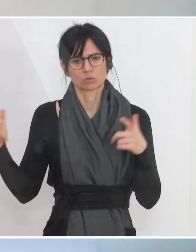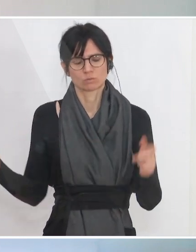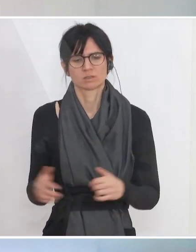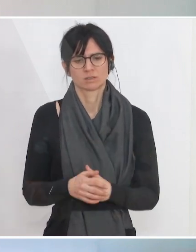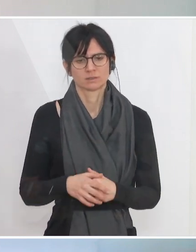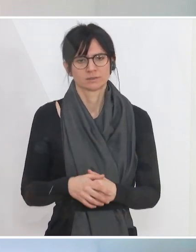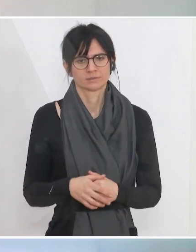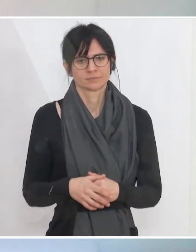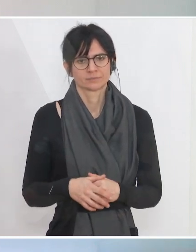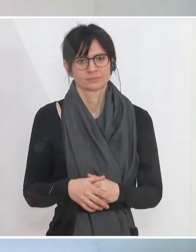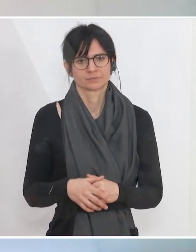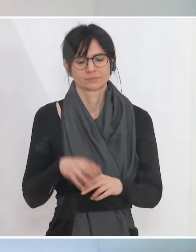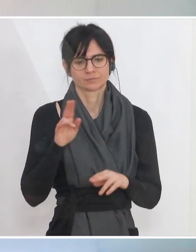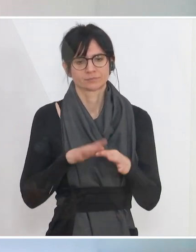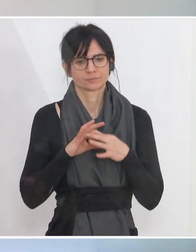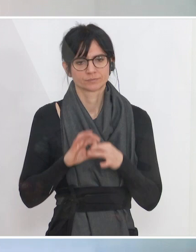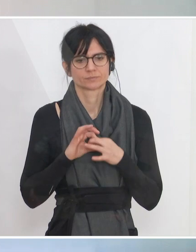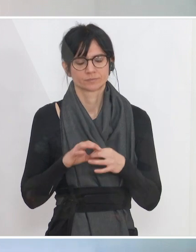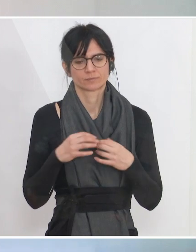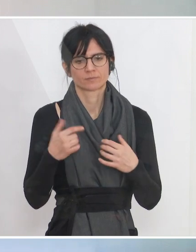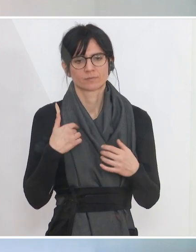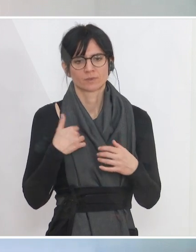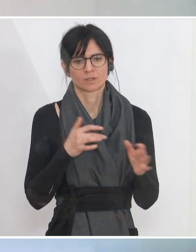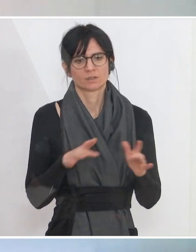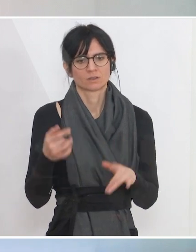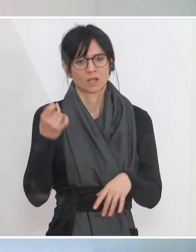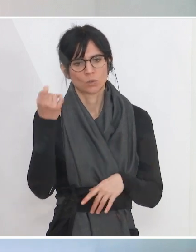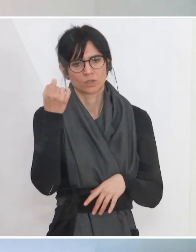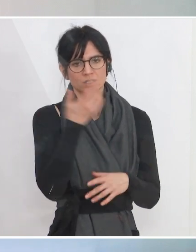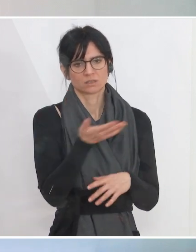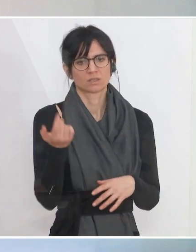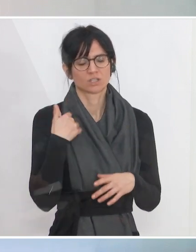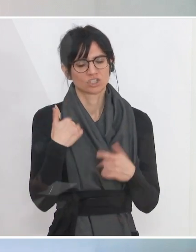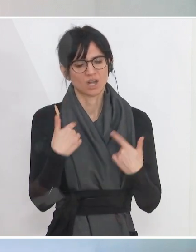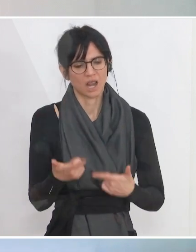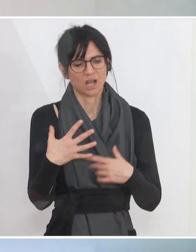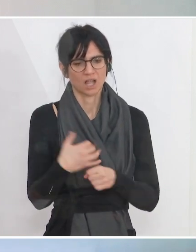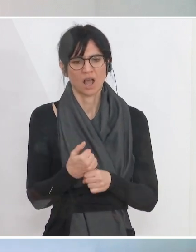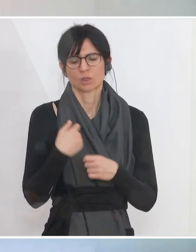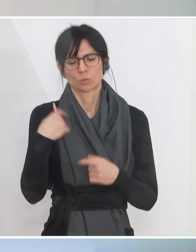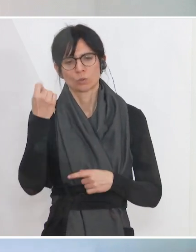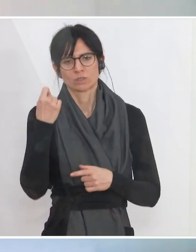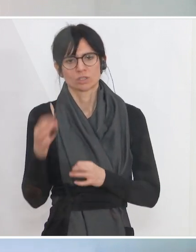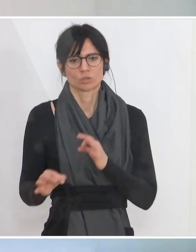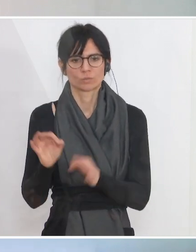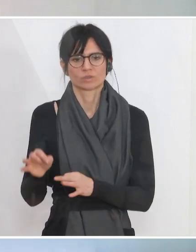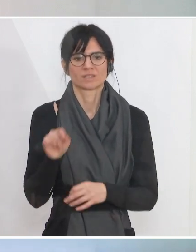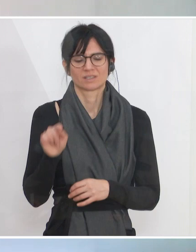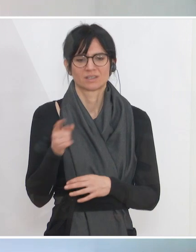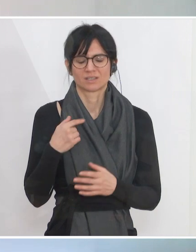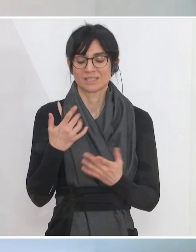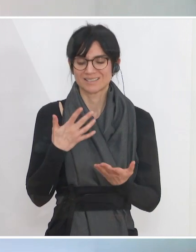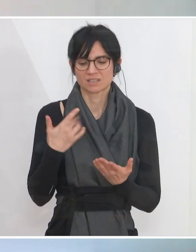Denken Sie nur an das Thema Lagerhaltung, die logistische Prozesse. Diese Förderungen sind nicht